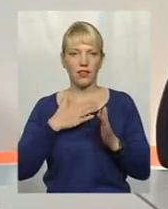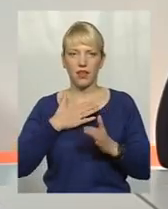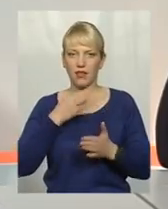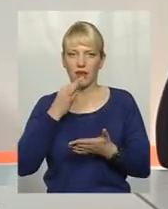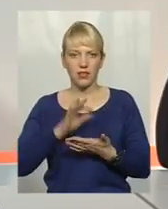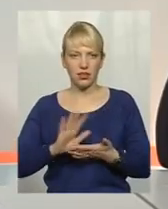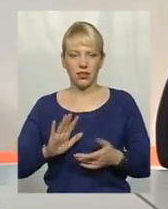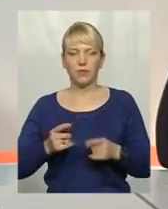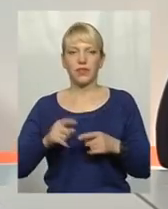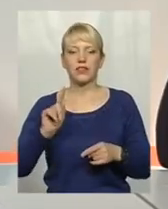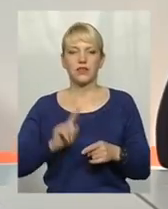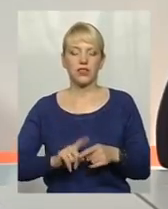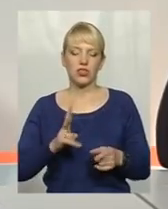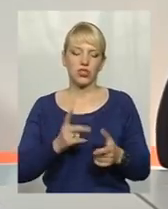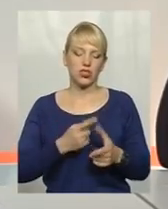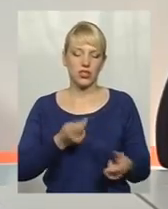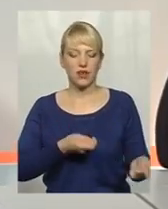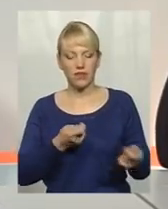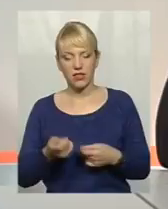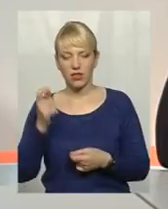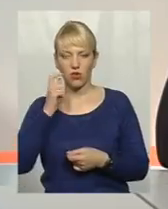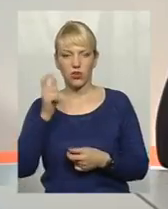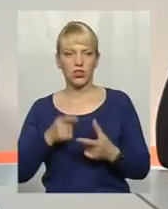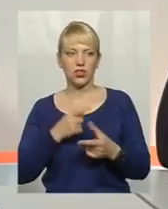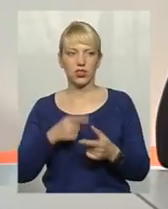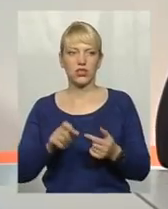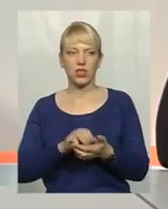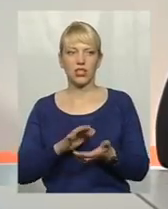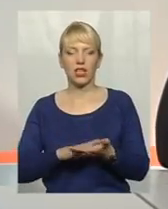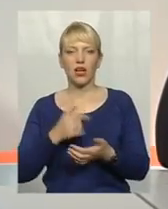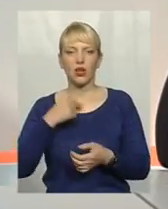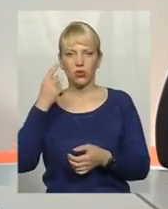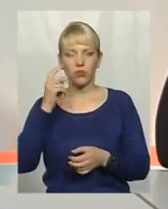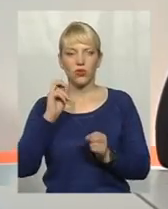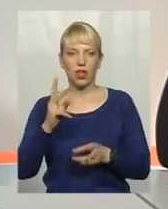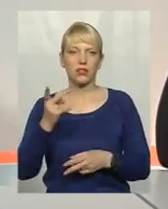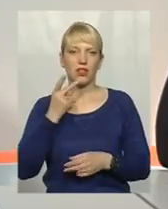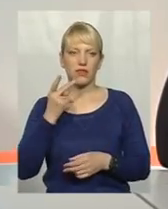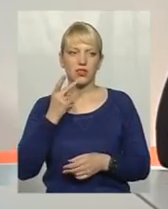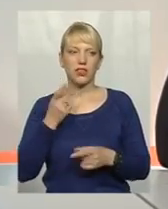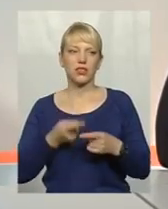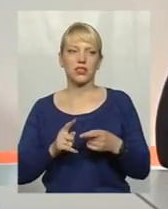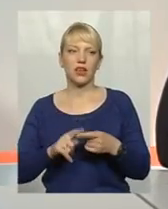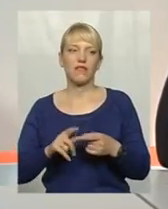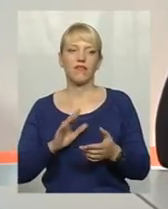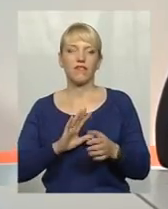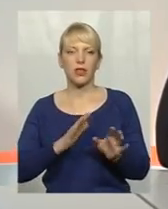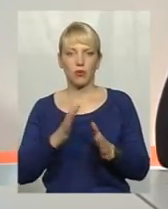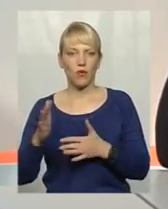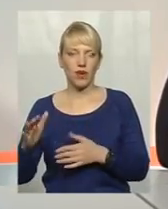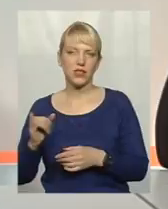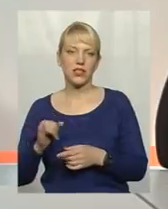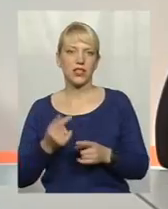Чи завезені вони вже на Україну, чи зареєстровані. Я думаю, що, напевно, як завжди, це відбувається і